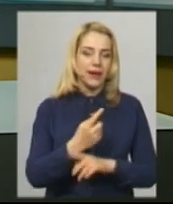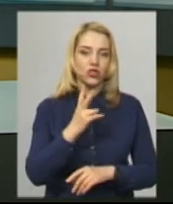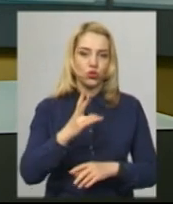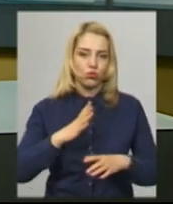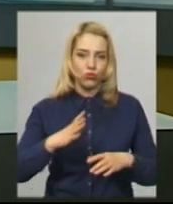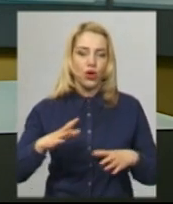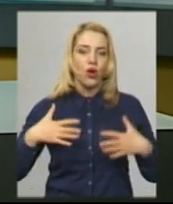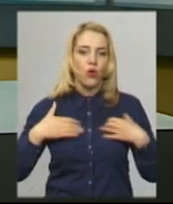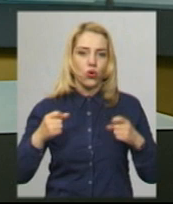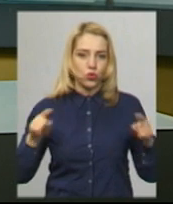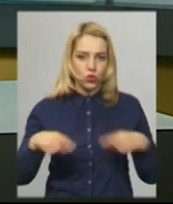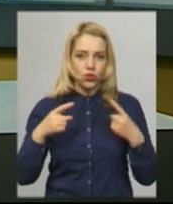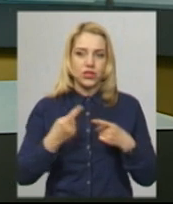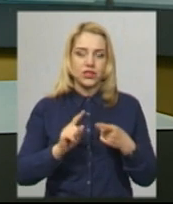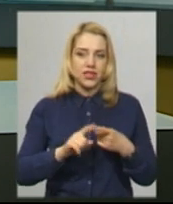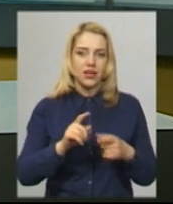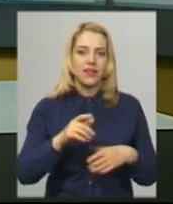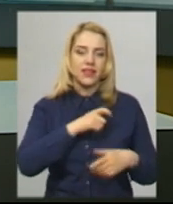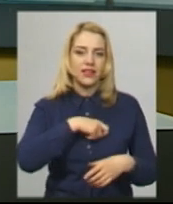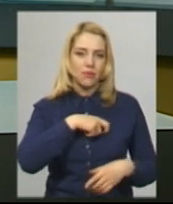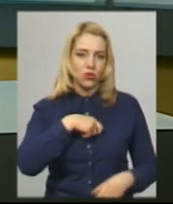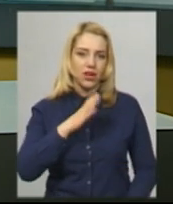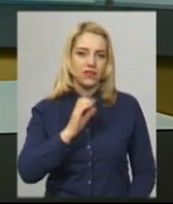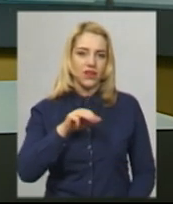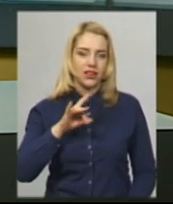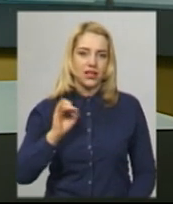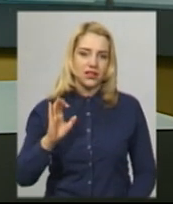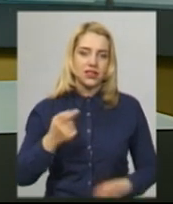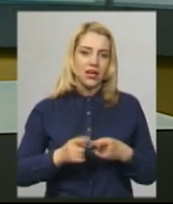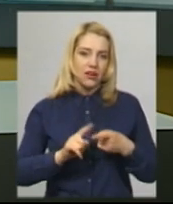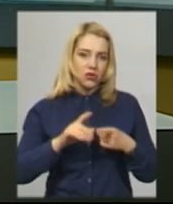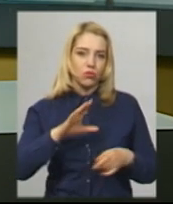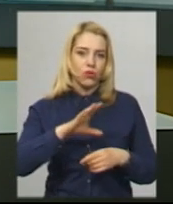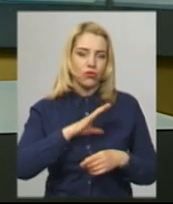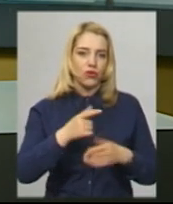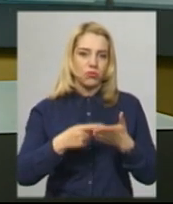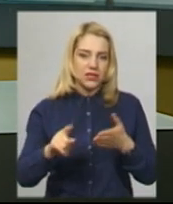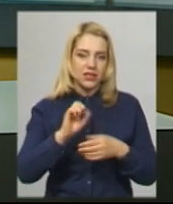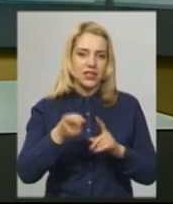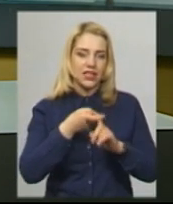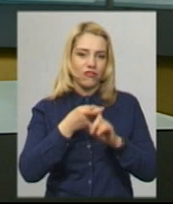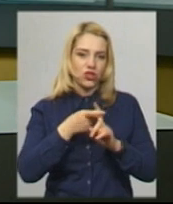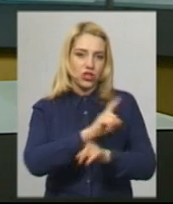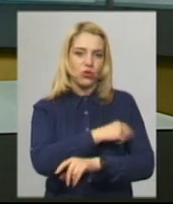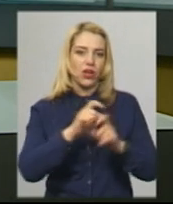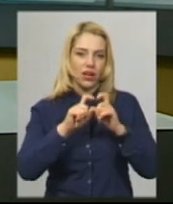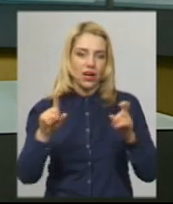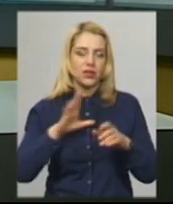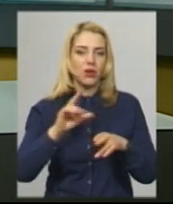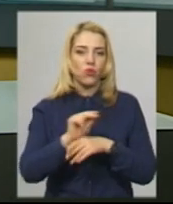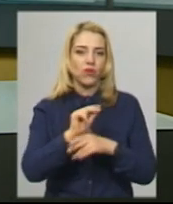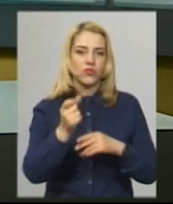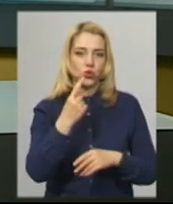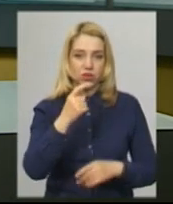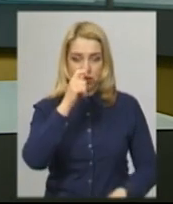нардеп від Хмельниччини Володимир Ватрас. Він був виписаний з Хмельницької міської інфекційної лікарні, де проходив лікування 11 квітня. За